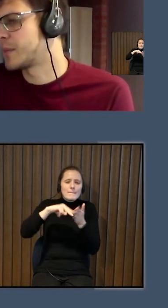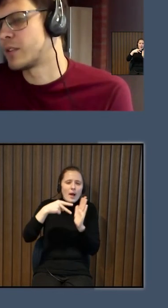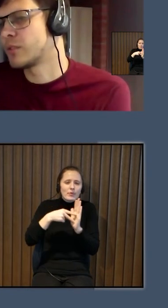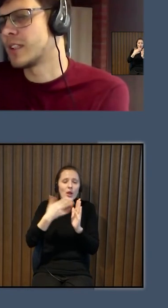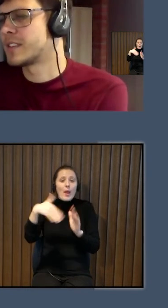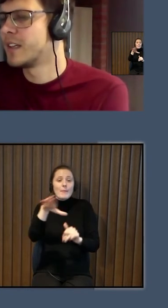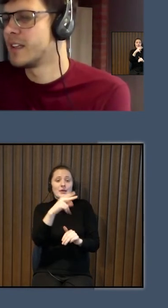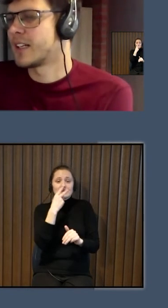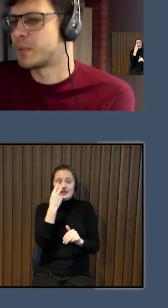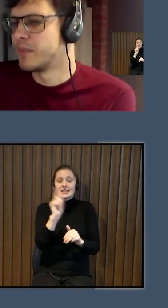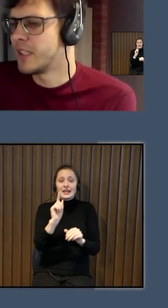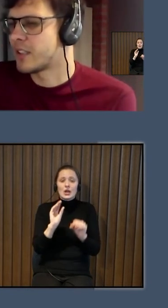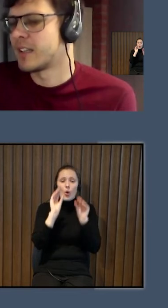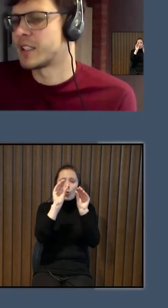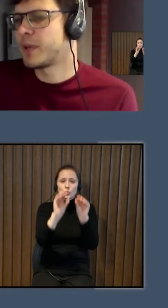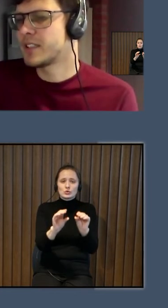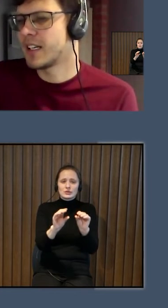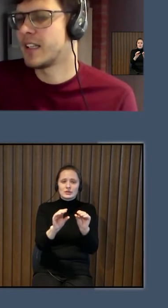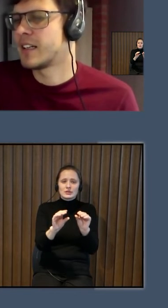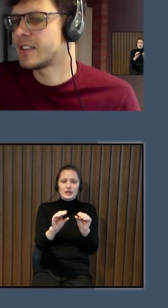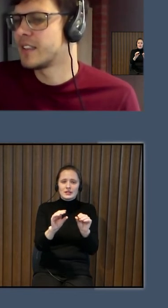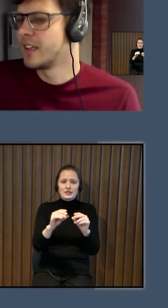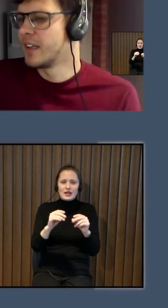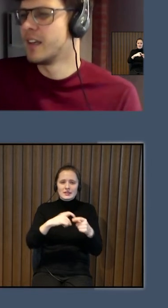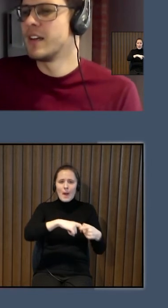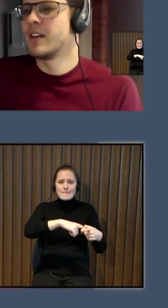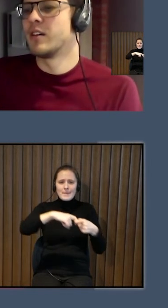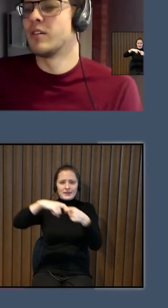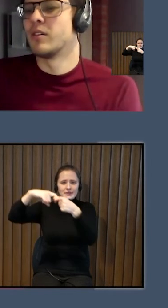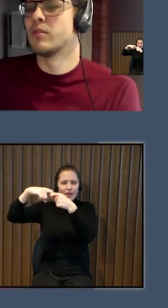Mēs tā redzam, ka ir uzlikts tāds diagonālais pacēlājs,